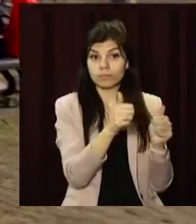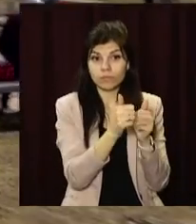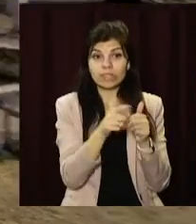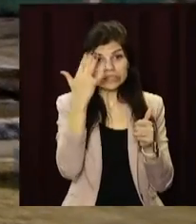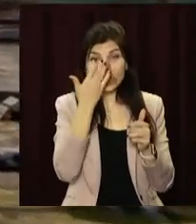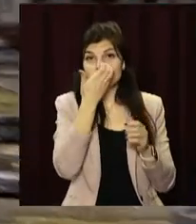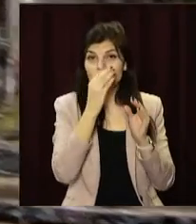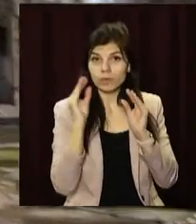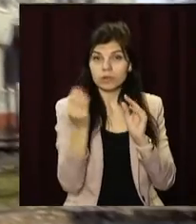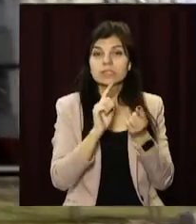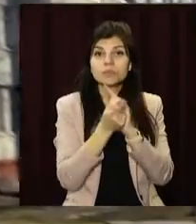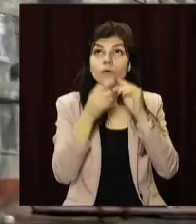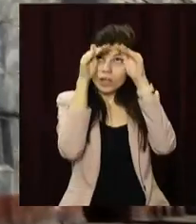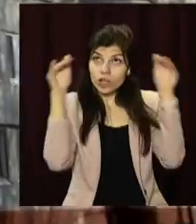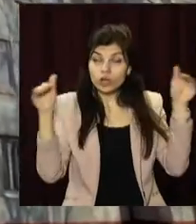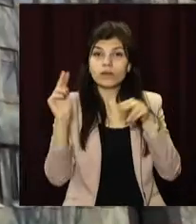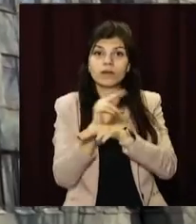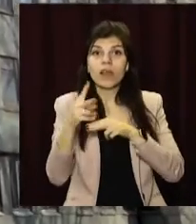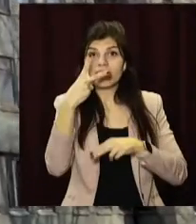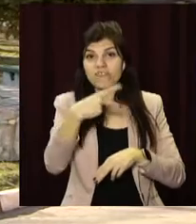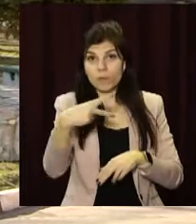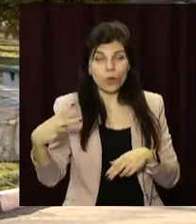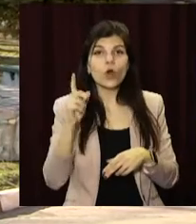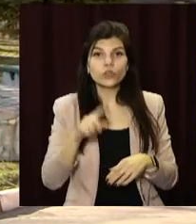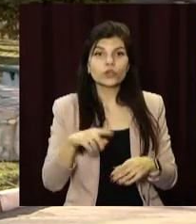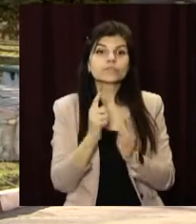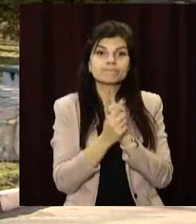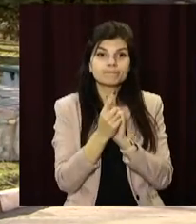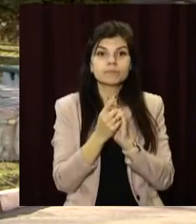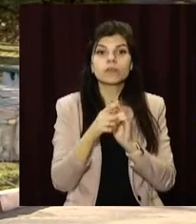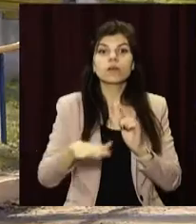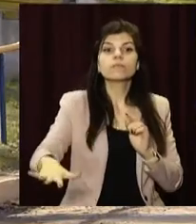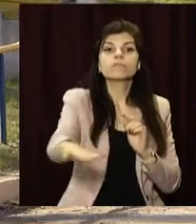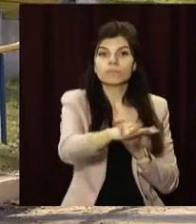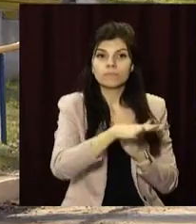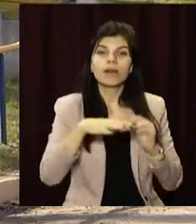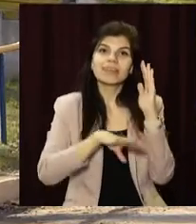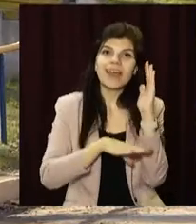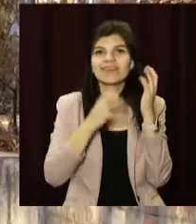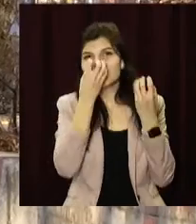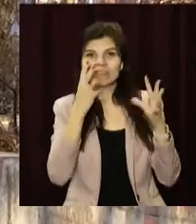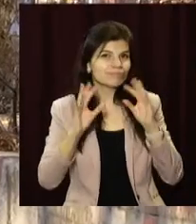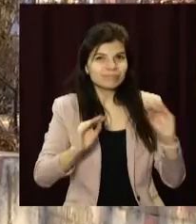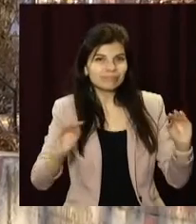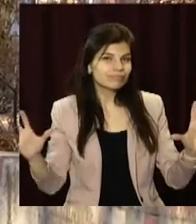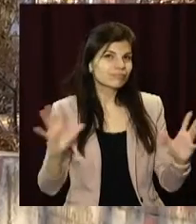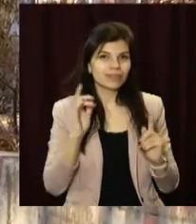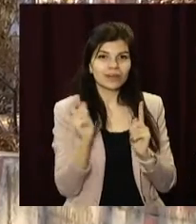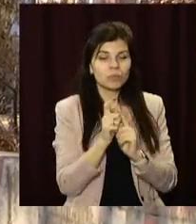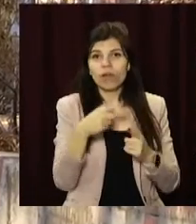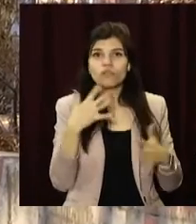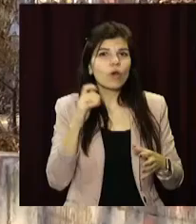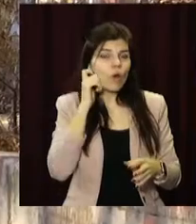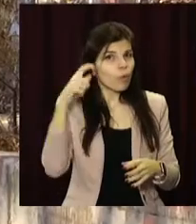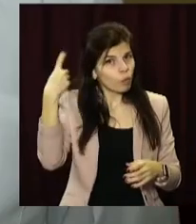повністю утеплити будівлю, замінити дах, відремонтувати два поверхи, а також впорядкувати прилеглу територію. У медзакладі кажуть, масштабного оновлення